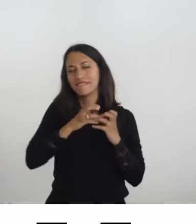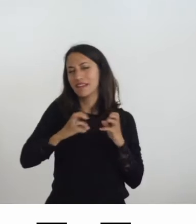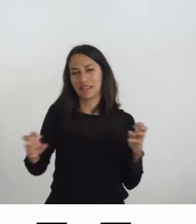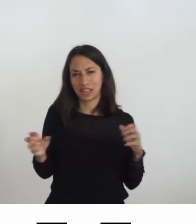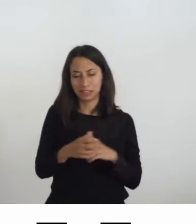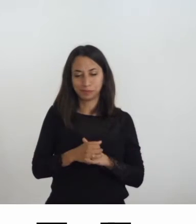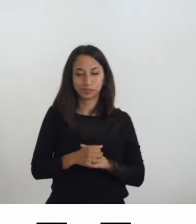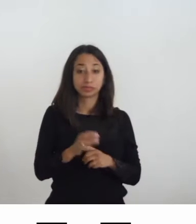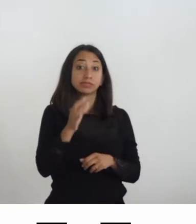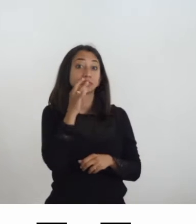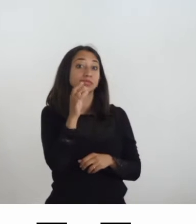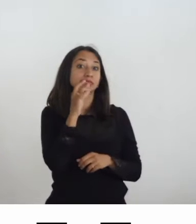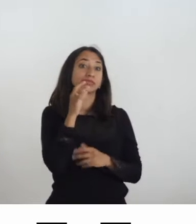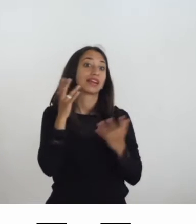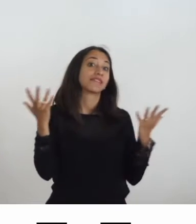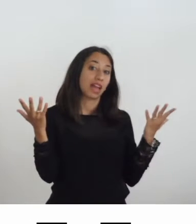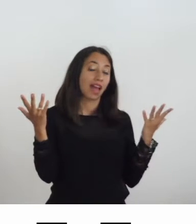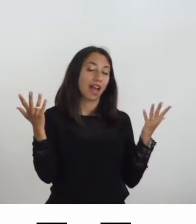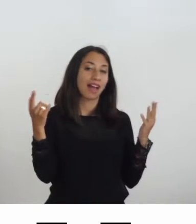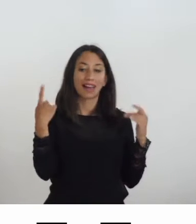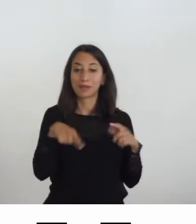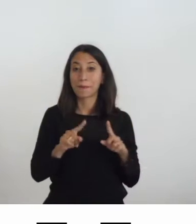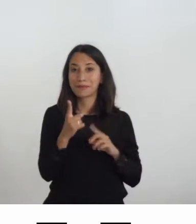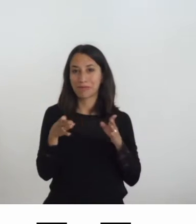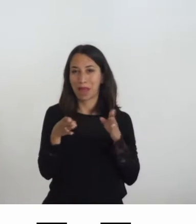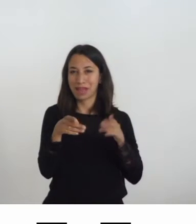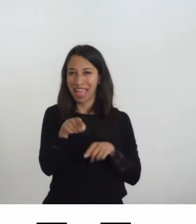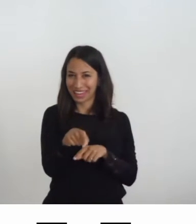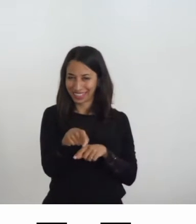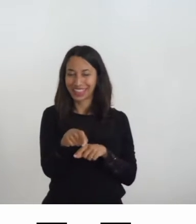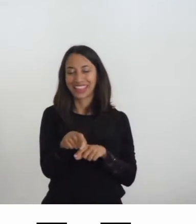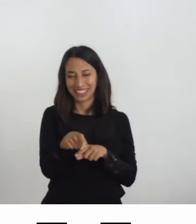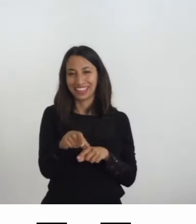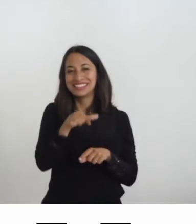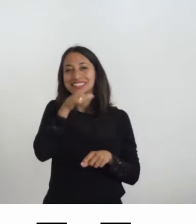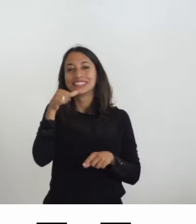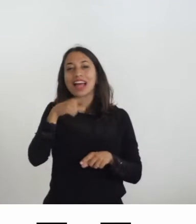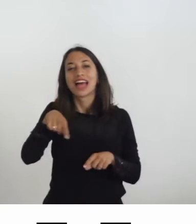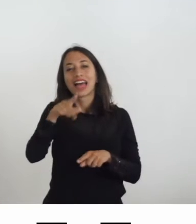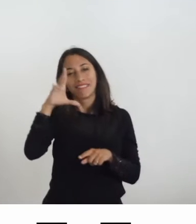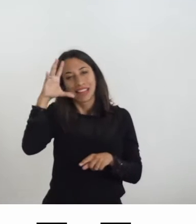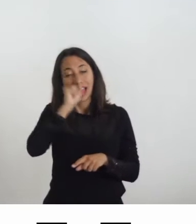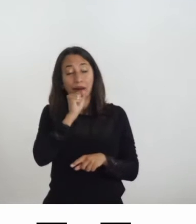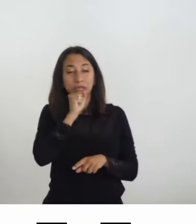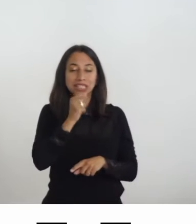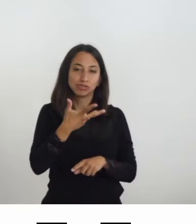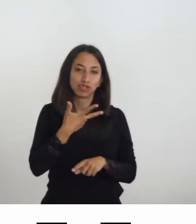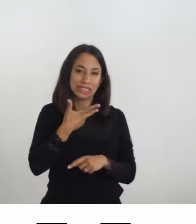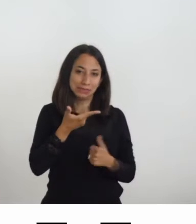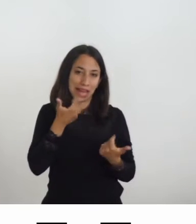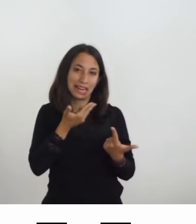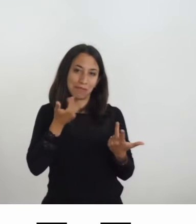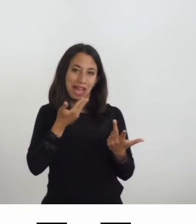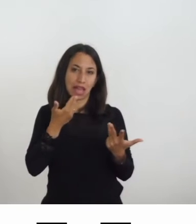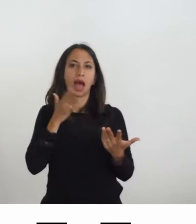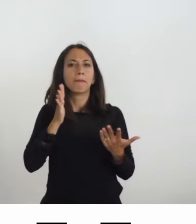Quindi questa prima parte è per presentare che da un lato ci sono delle criticità, dall'altro ci sono